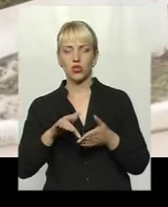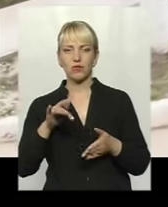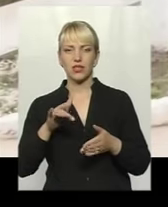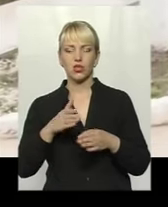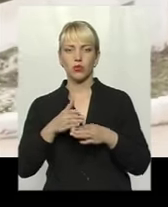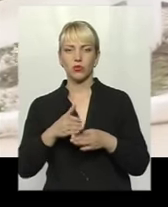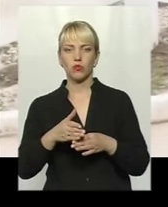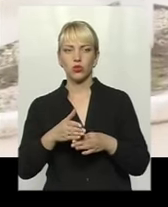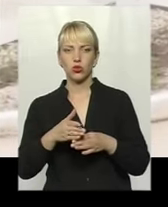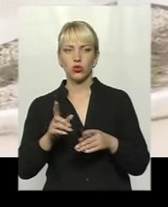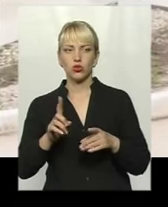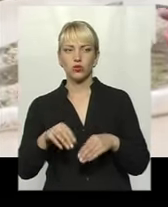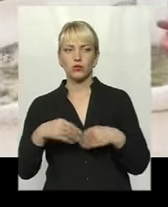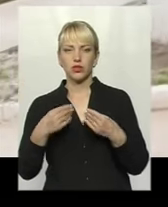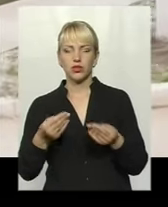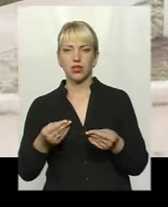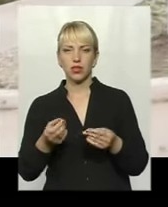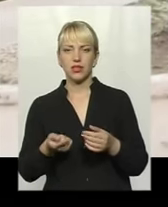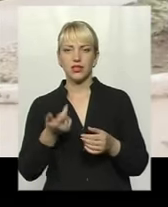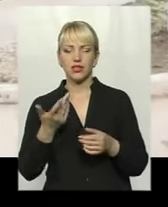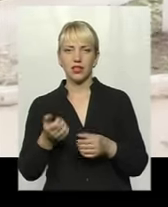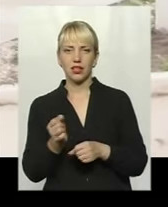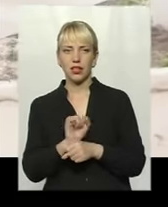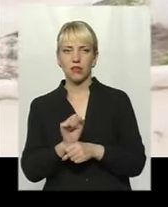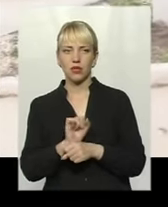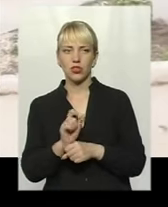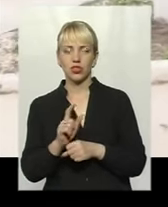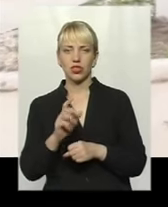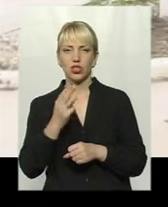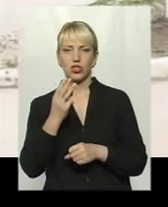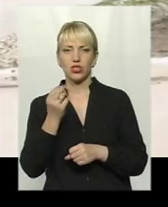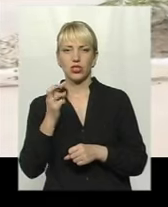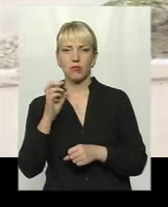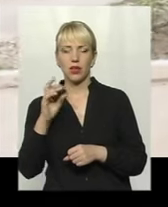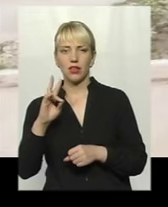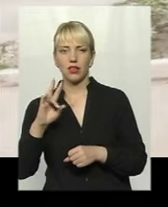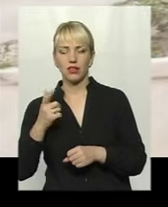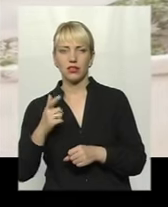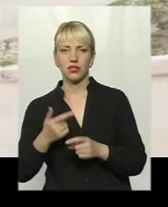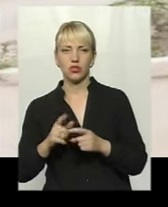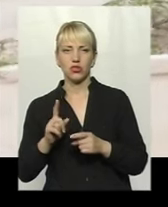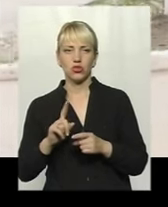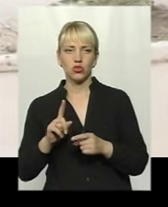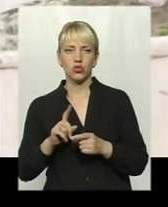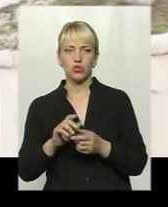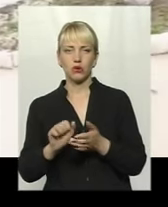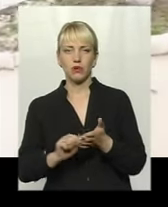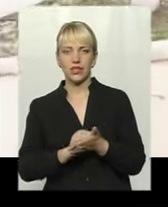допомоги, щоб дали скільки машин щебня чи якогось отсєва, щоб зробити цю дорогу, зарівняти.